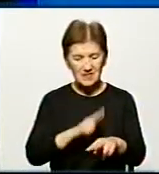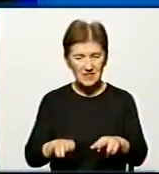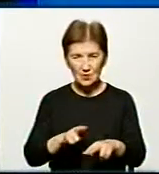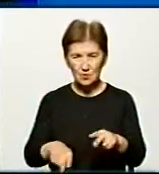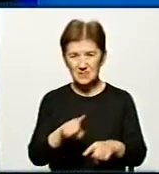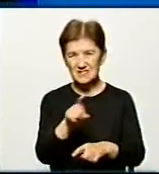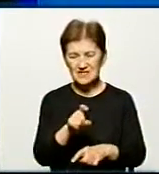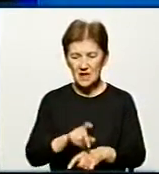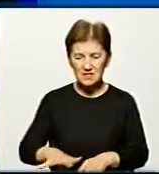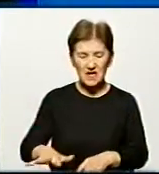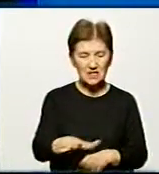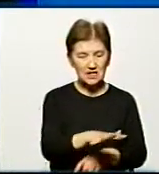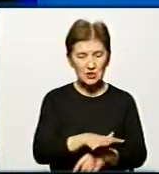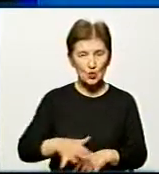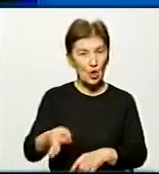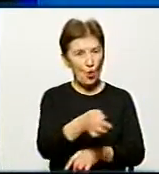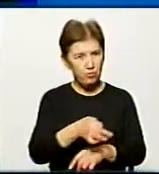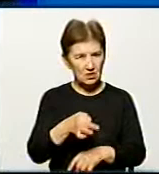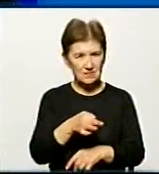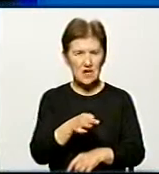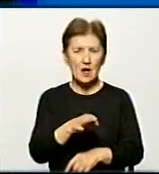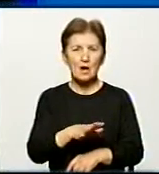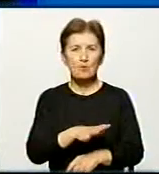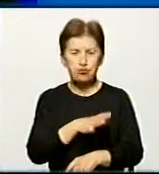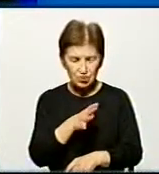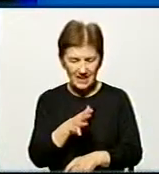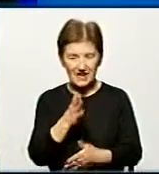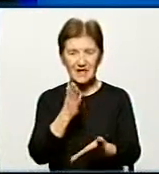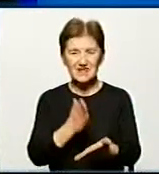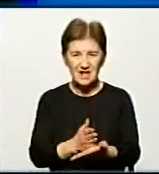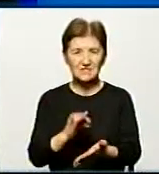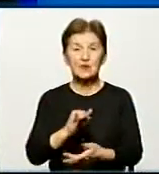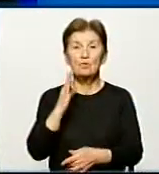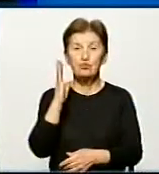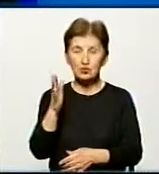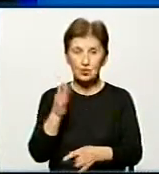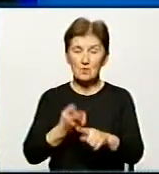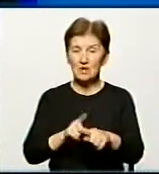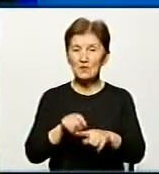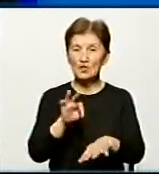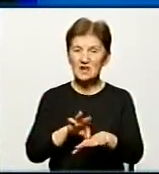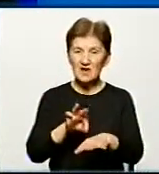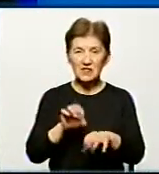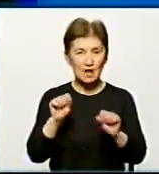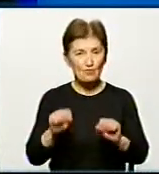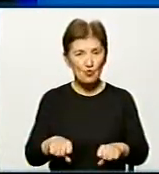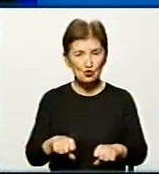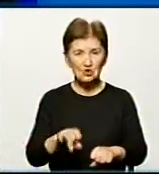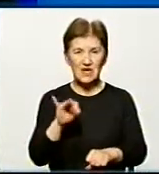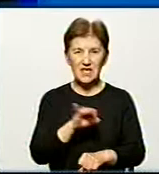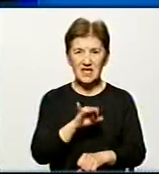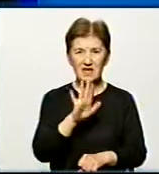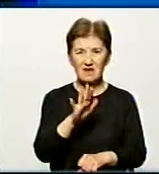території області. Вони були, є і будуть на територію. Тому захворіти можна і в липні,